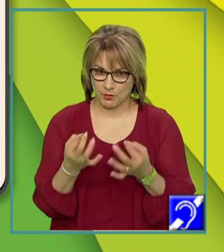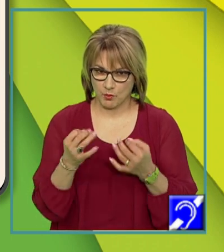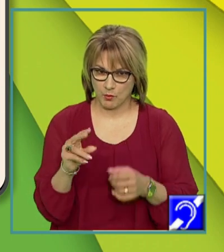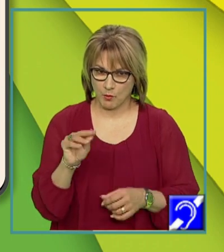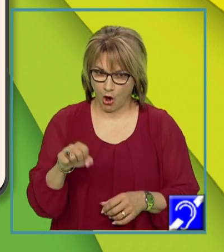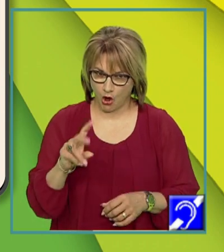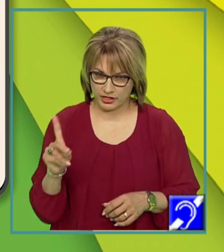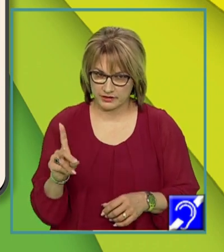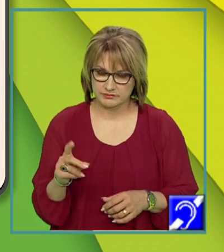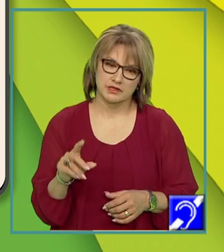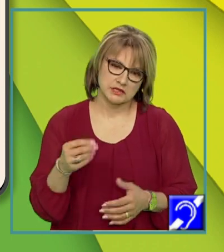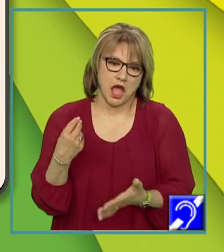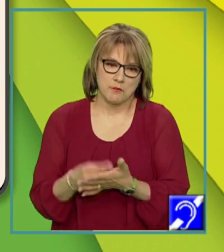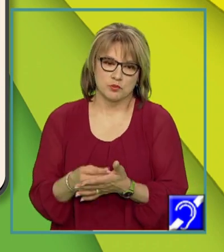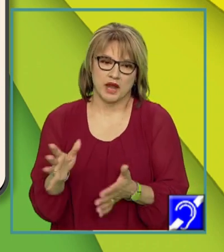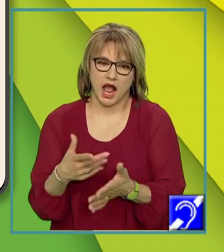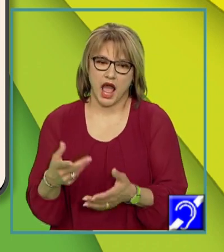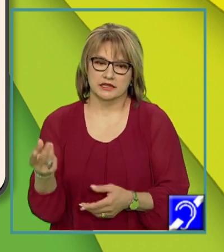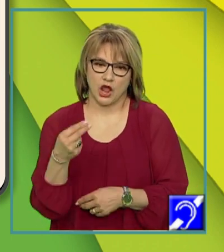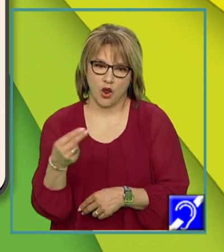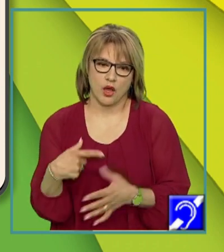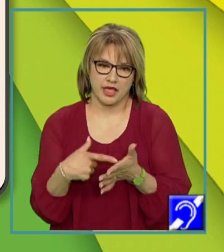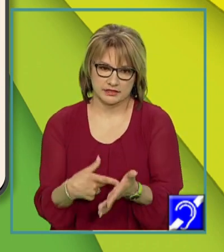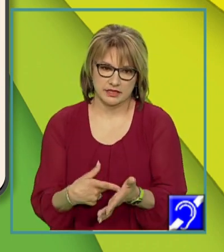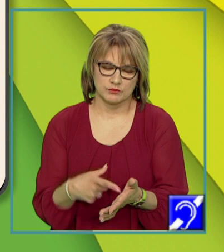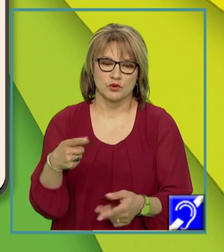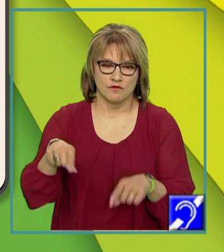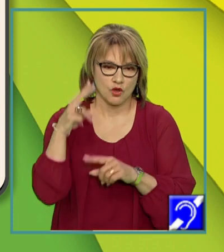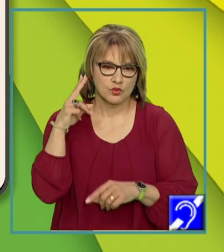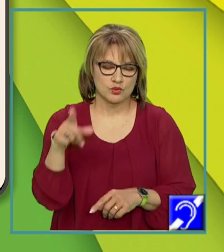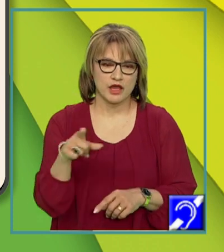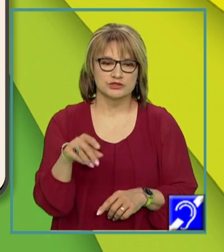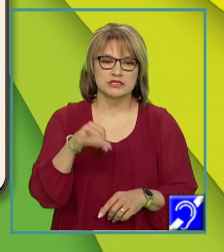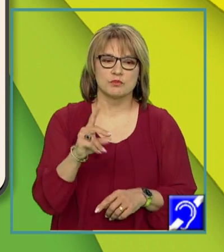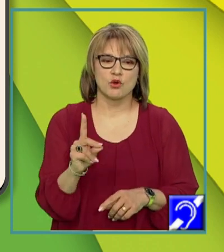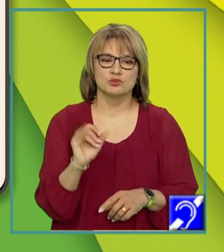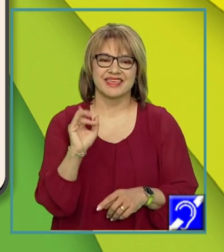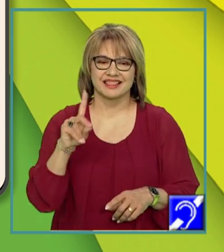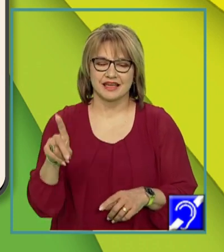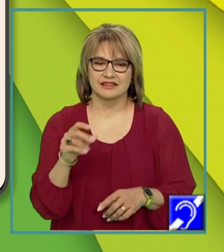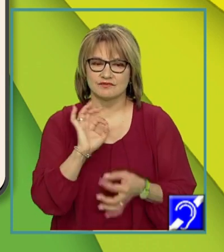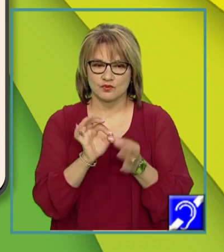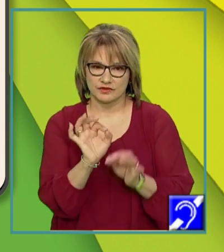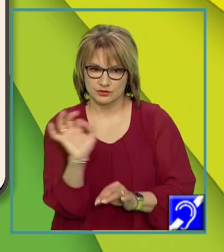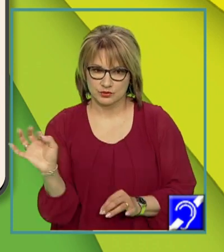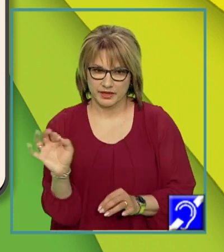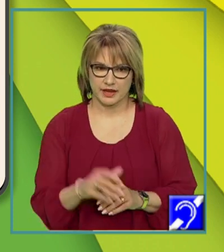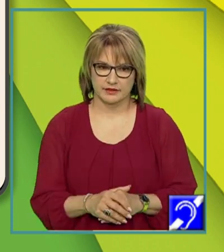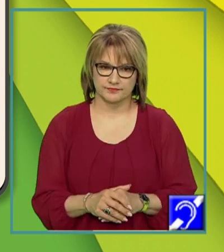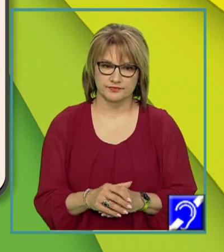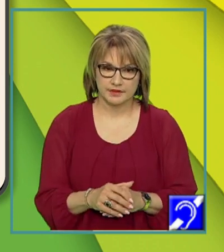cumpărat o carte de colorat. Recunoaște-ți modul indicativ al cuvântului subliniat. Mergi la școală.